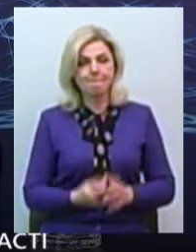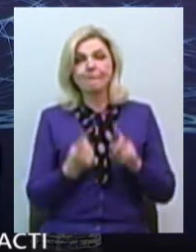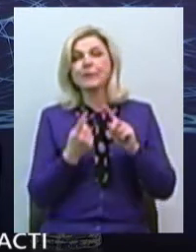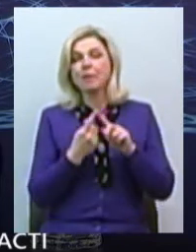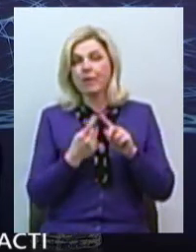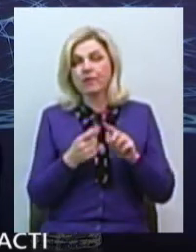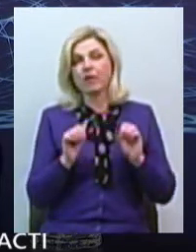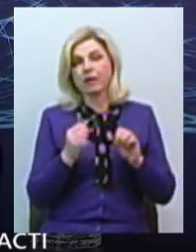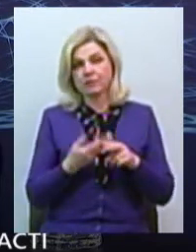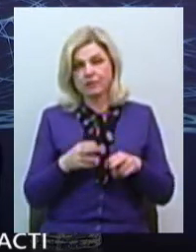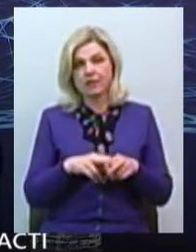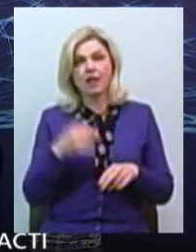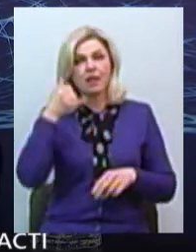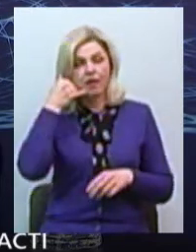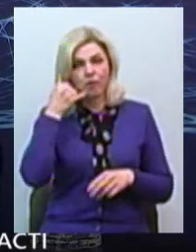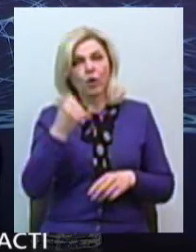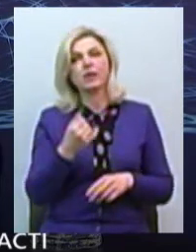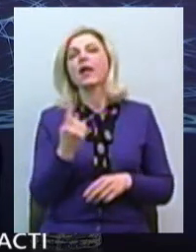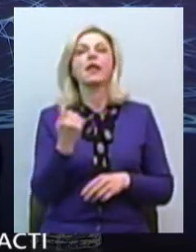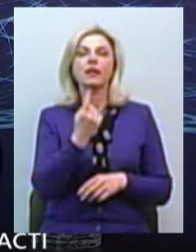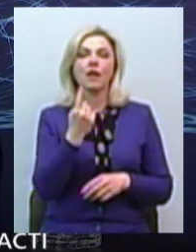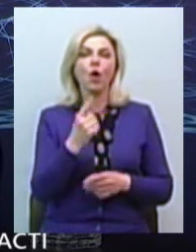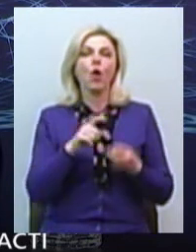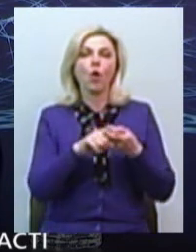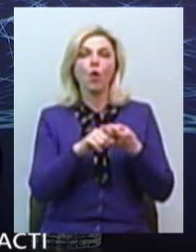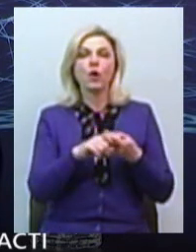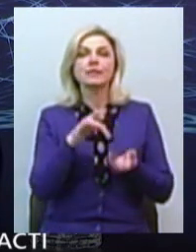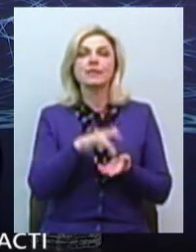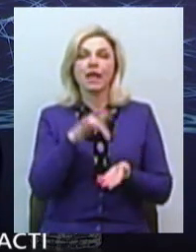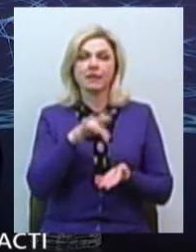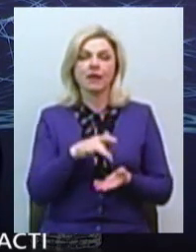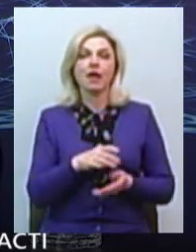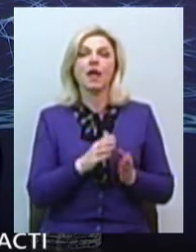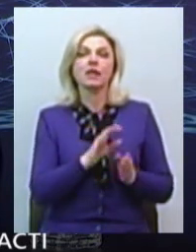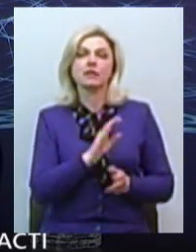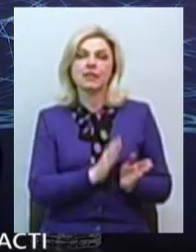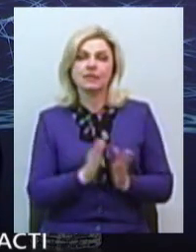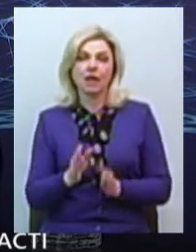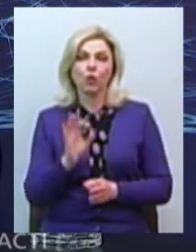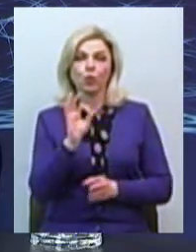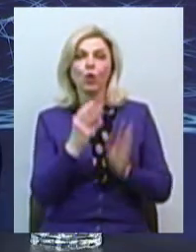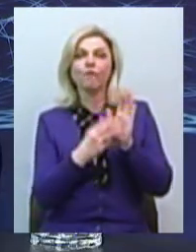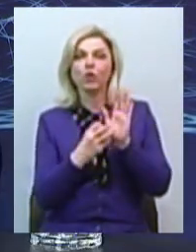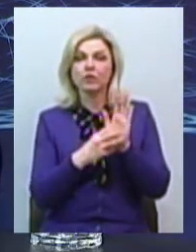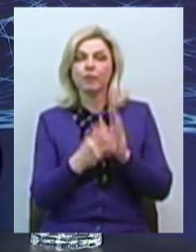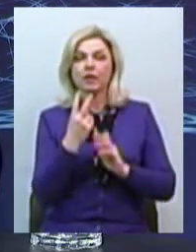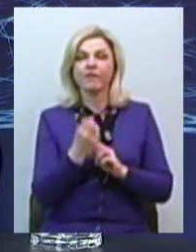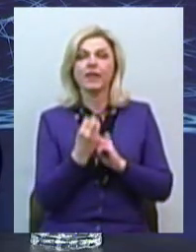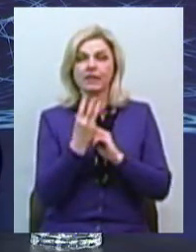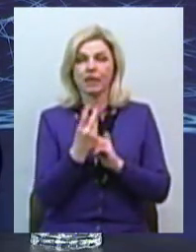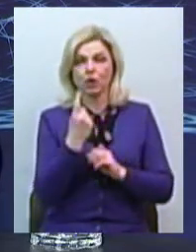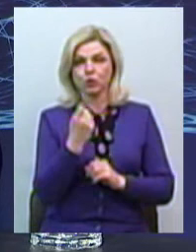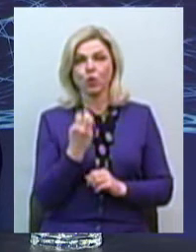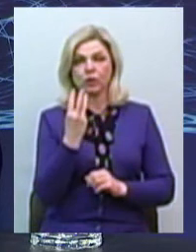чергу це телефон єдиного контакт-центру системи безоплатної правової допомоги 0800 213 103.